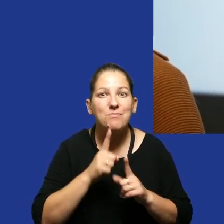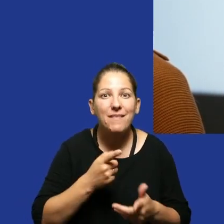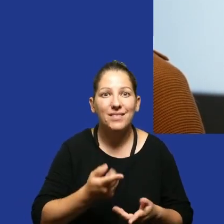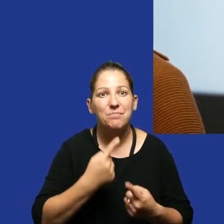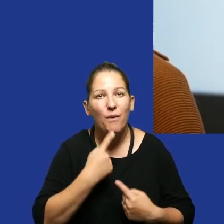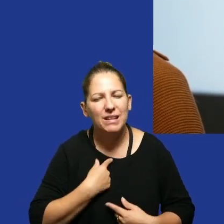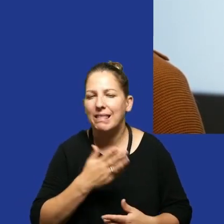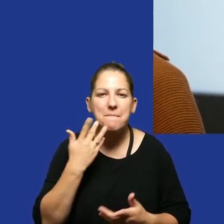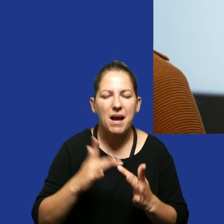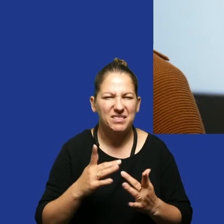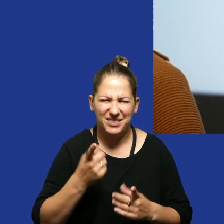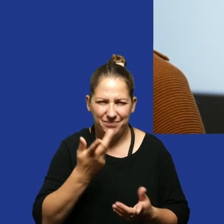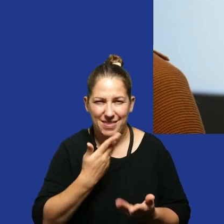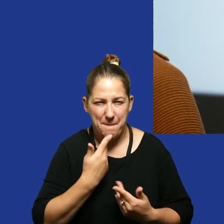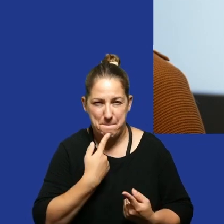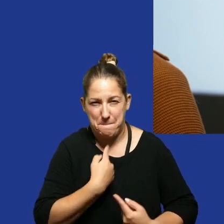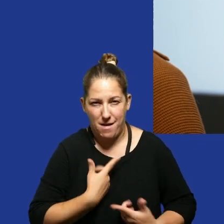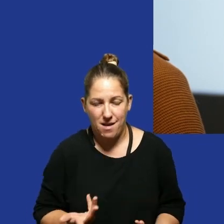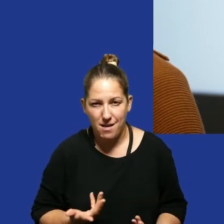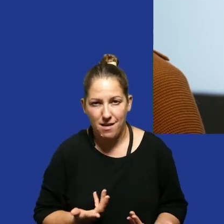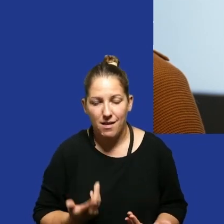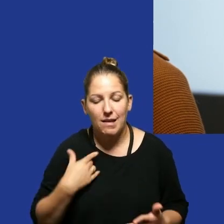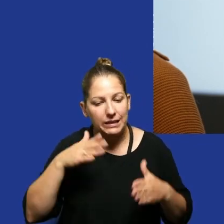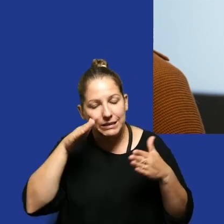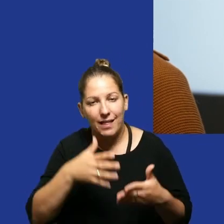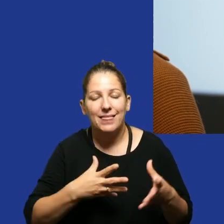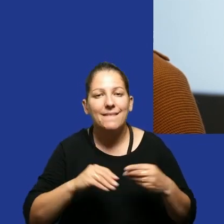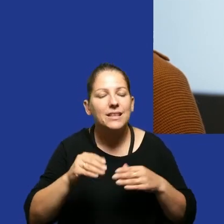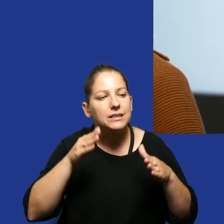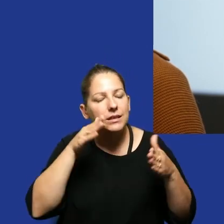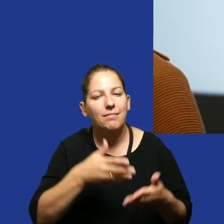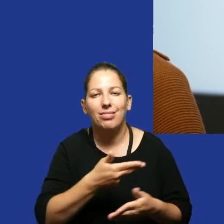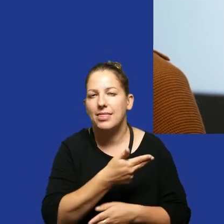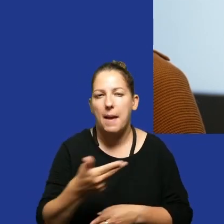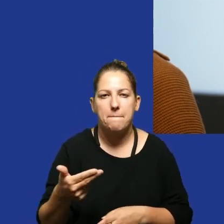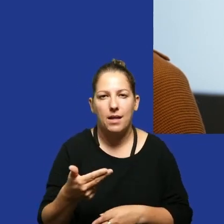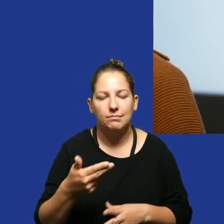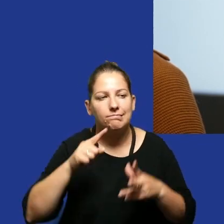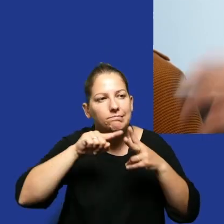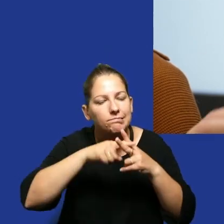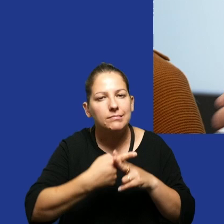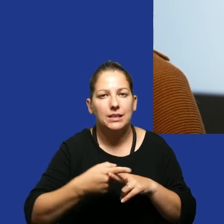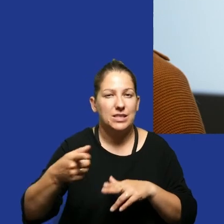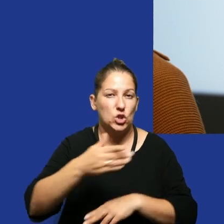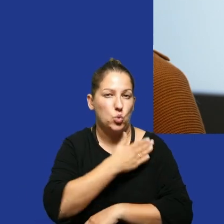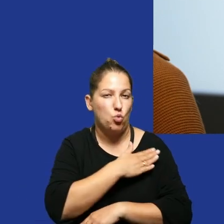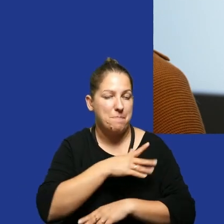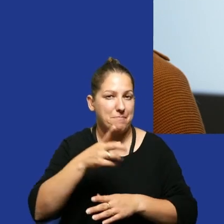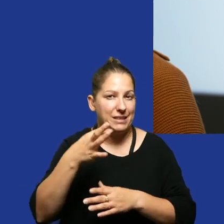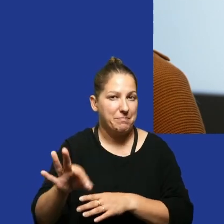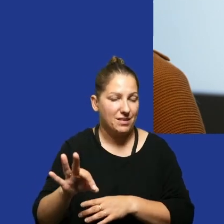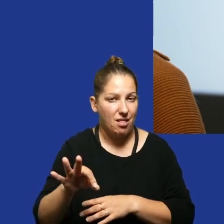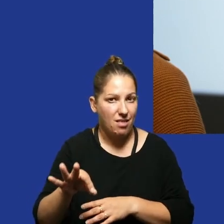żeby nam powiedzieć, nie macie racji. Ja się zajmuję w największym zakresie tematem inwigilacji ze strony służb specjalnych.